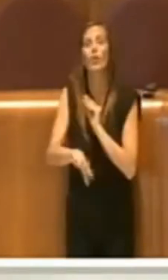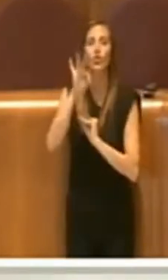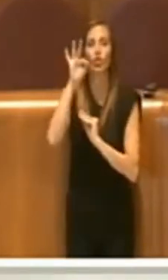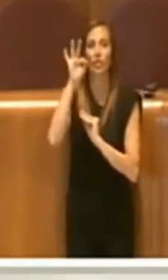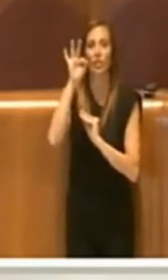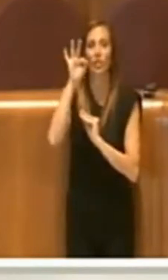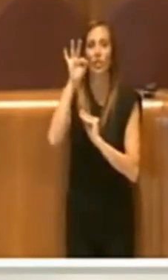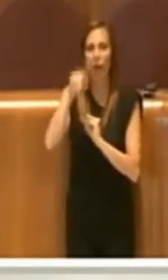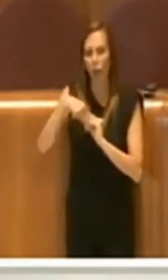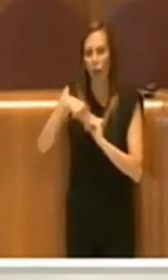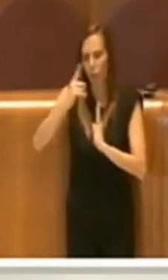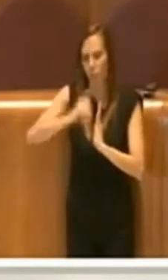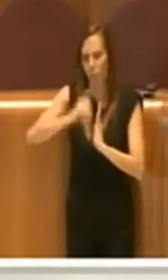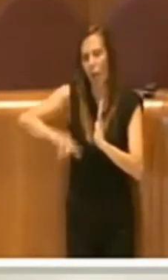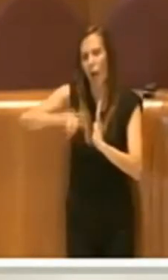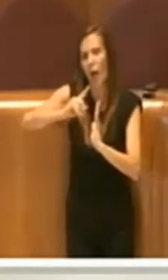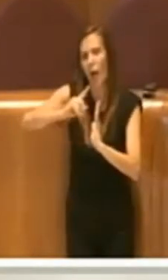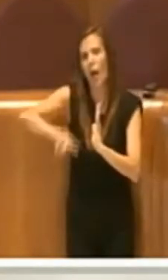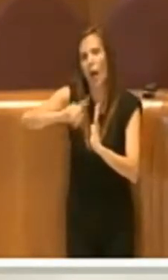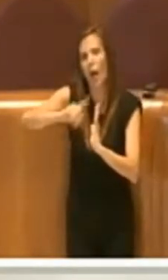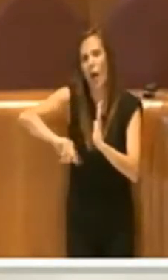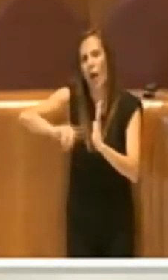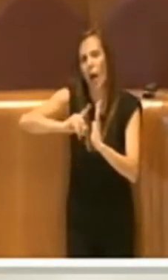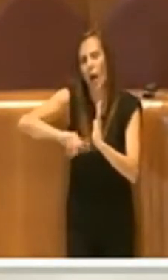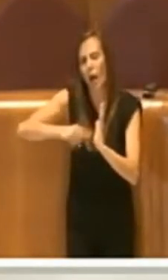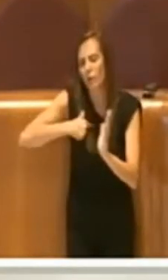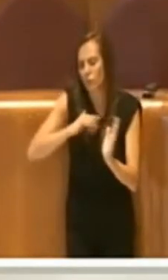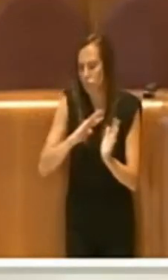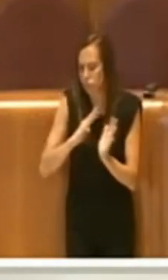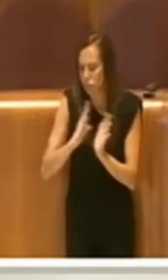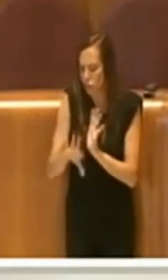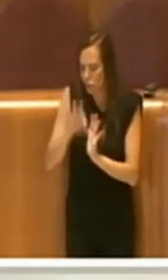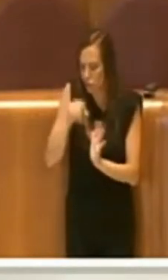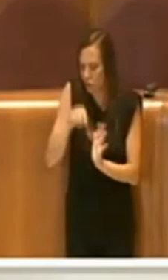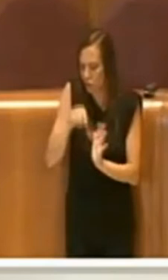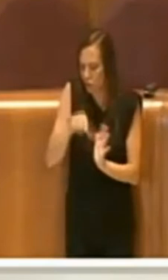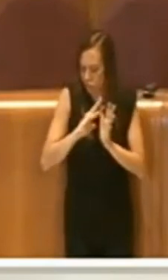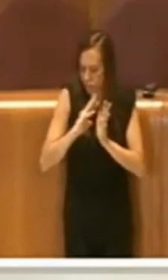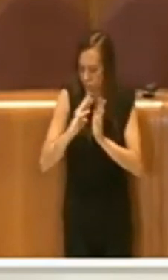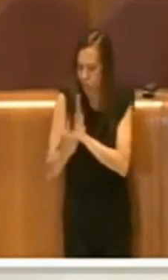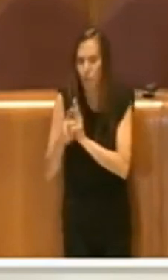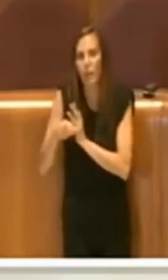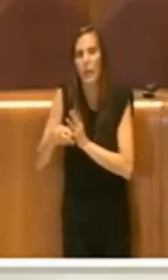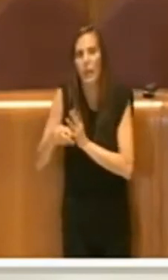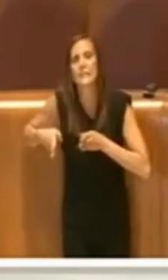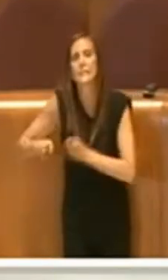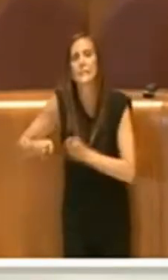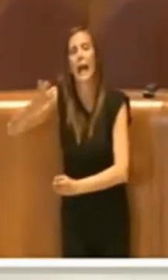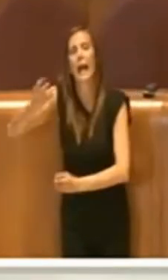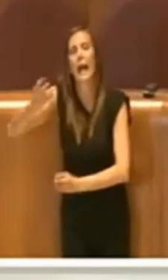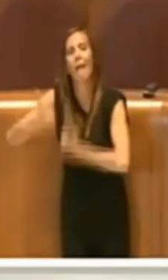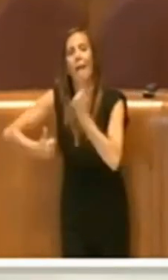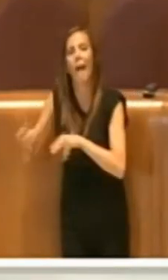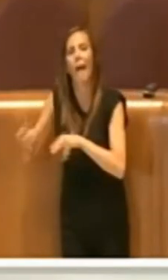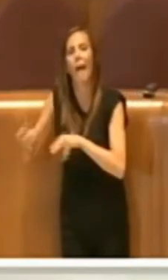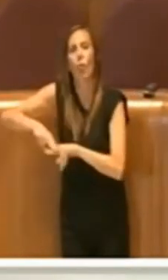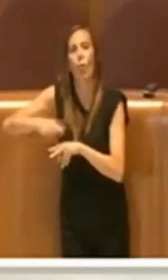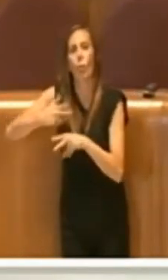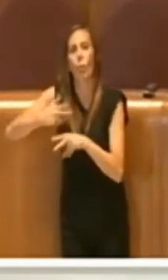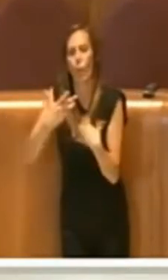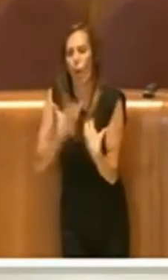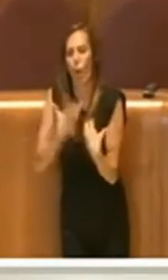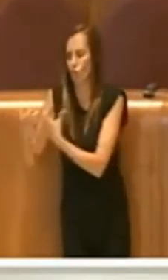ma dopo un paio di mesi abbiamo intrapreso la strada della gara a doppio oggetto con assoluta determinazione e